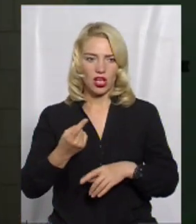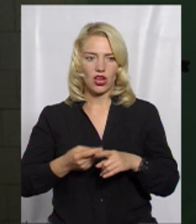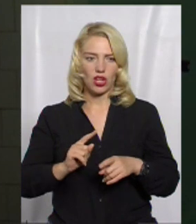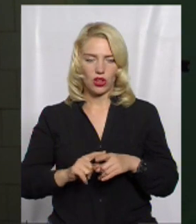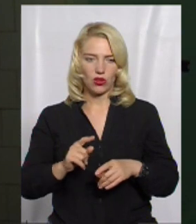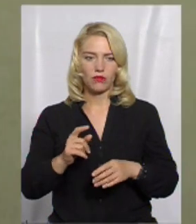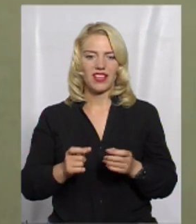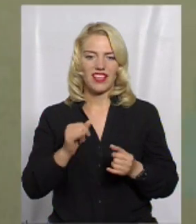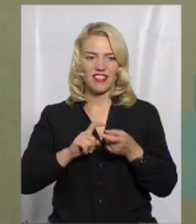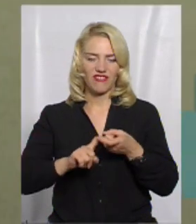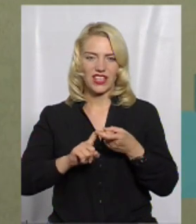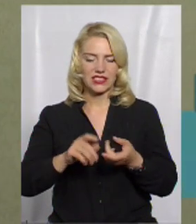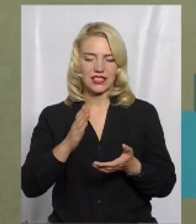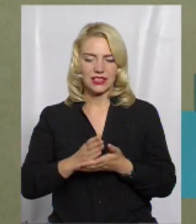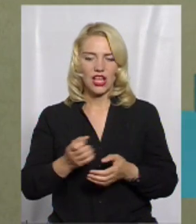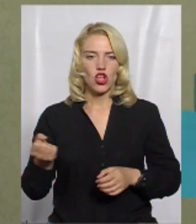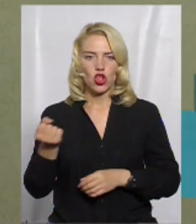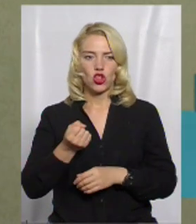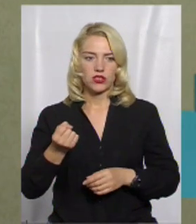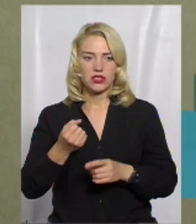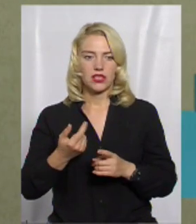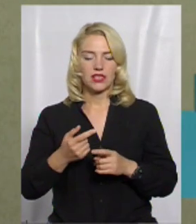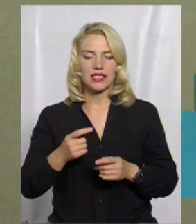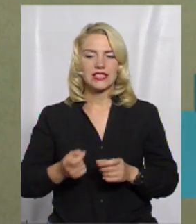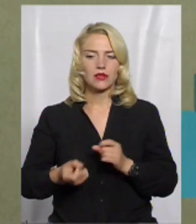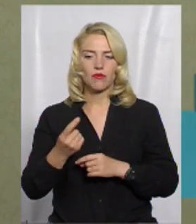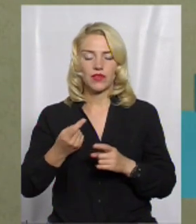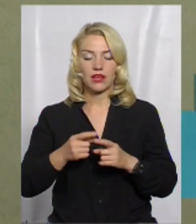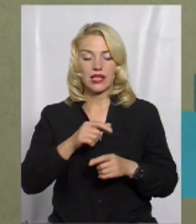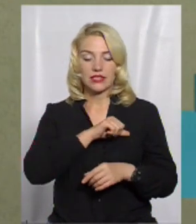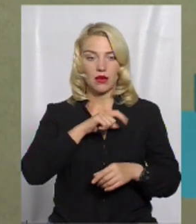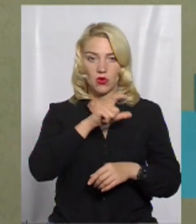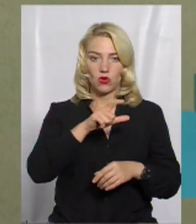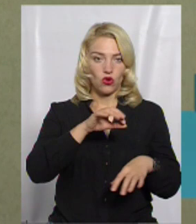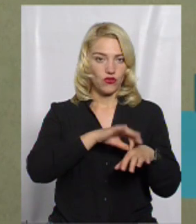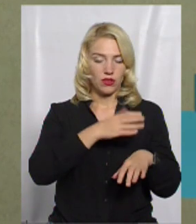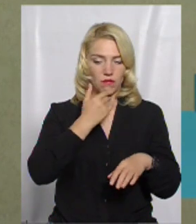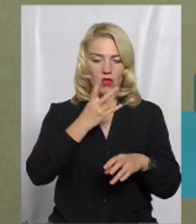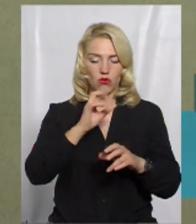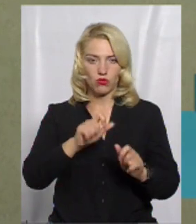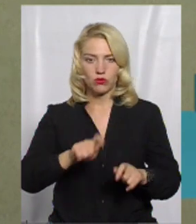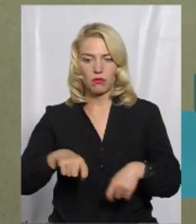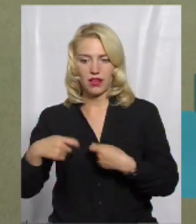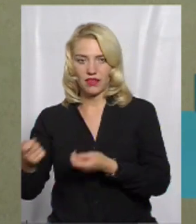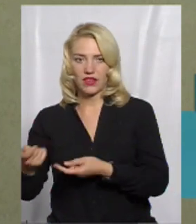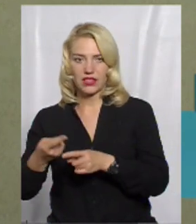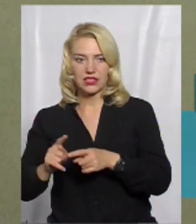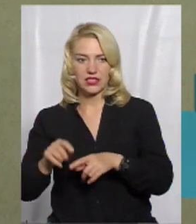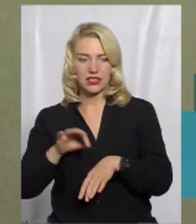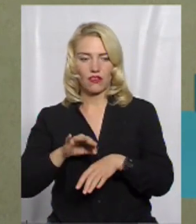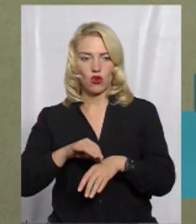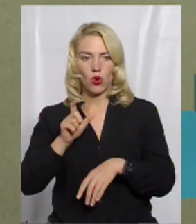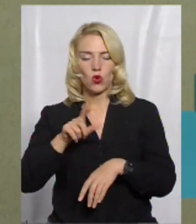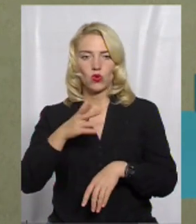збудника дифтерії. Вони самі можуть не хворіти, але передавати іншим людям захворювання. А люди,